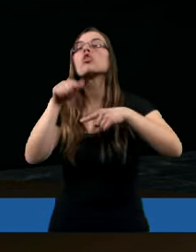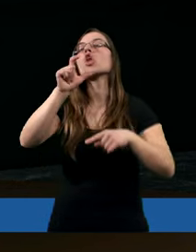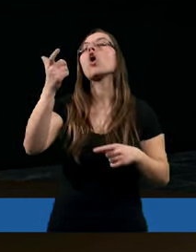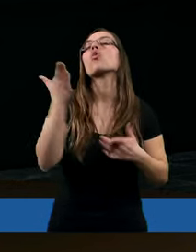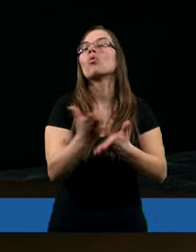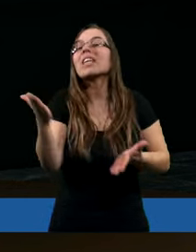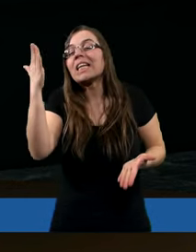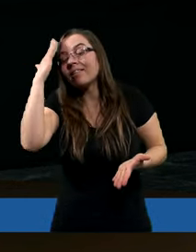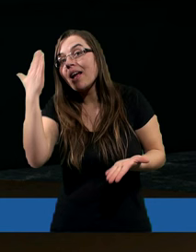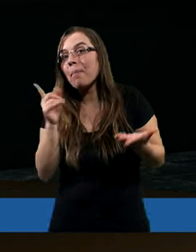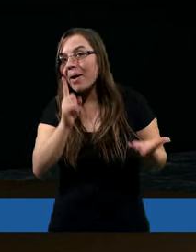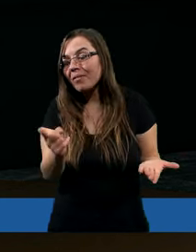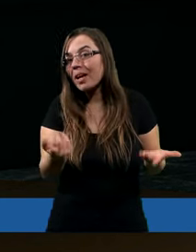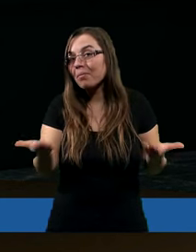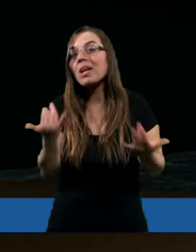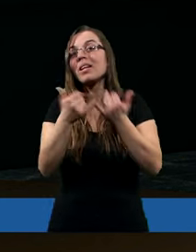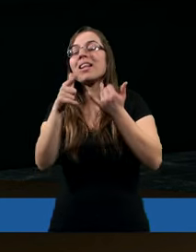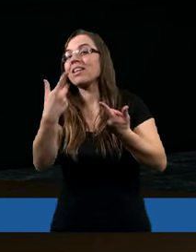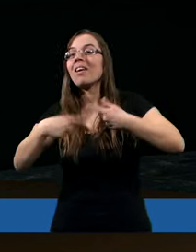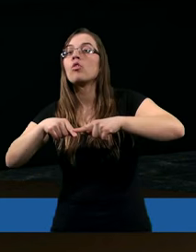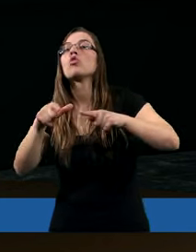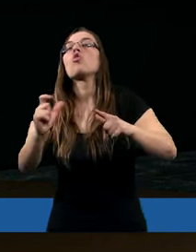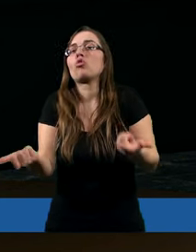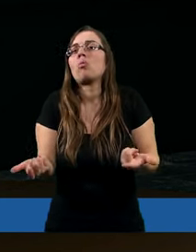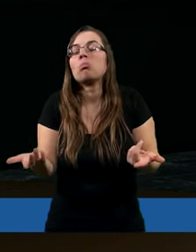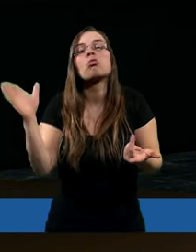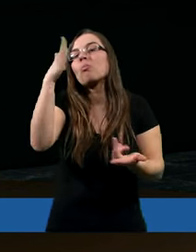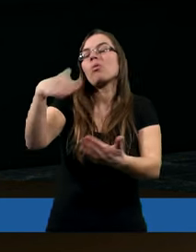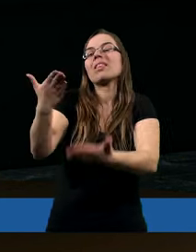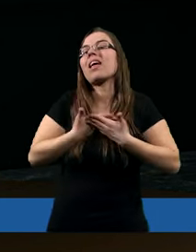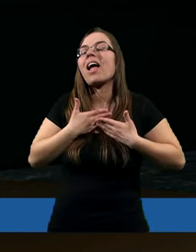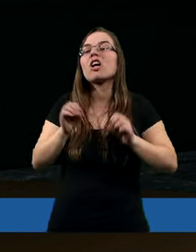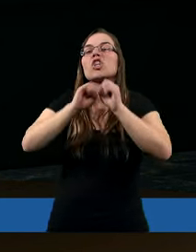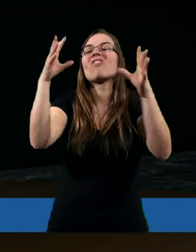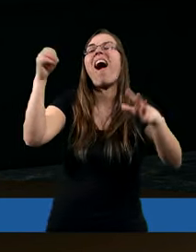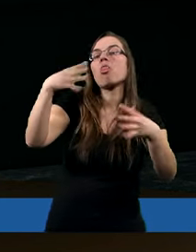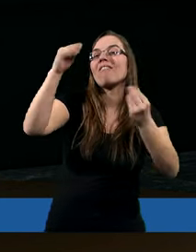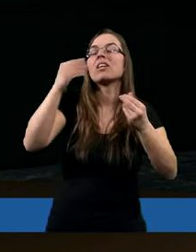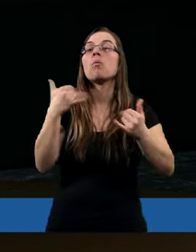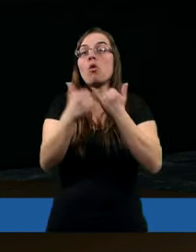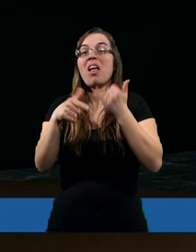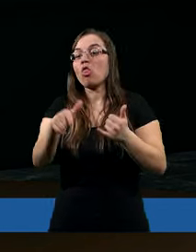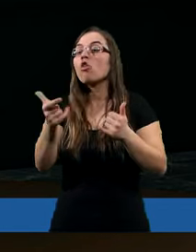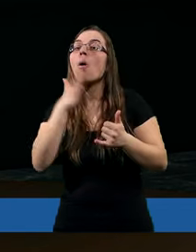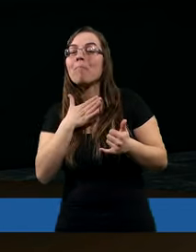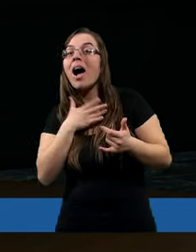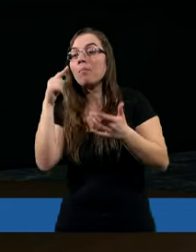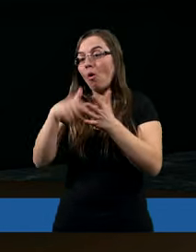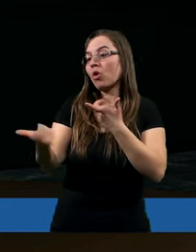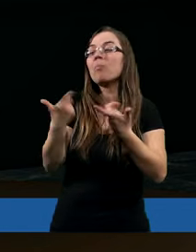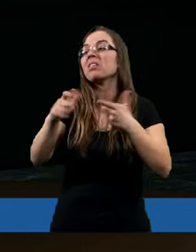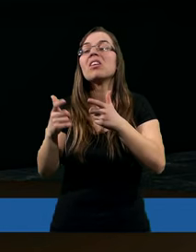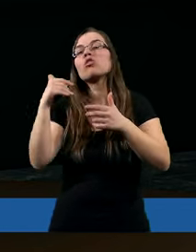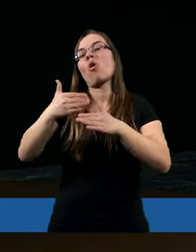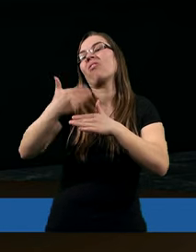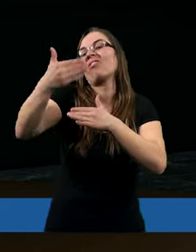co już wiemy, właśnie tak, bo jeżeli tego nie wykonujemy, to co? To po prostu Bóg nie daje więcej światła, no bo po co? Jeśli tego się trzymasz, co już masz, to po co ci